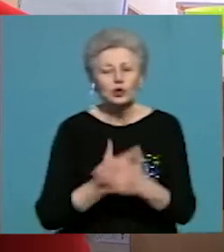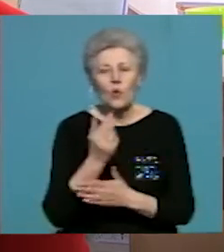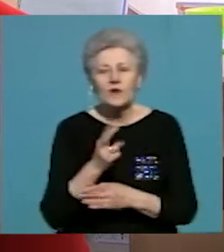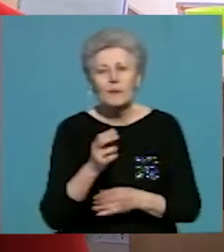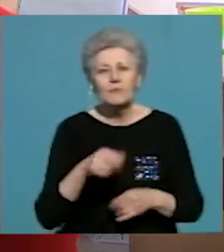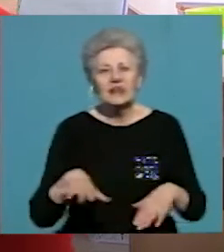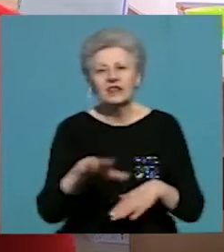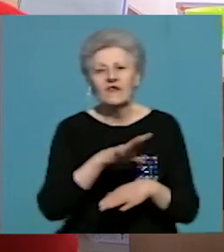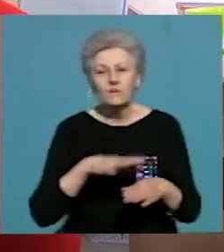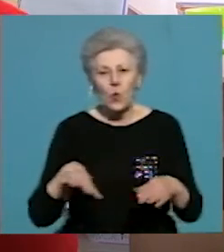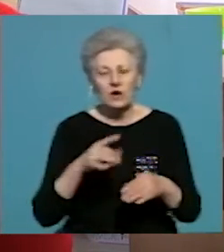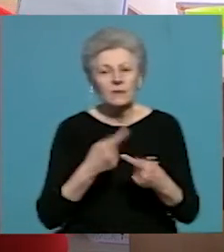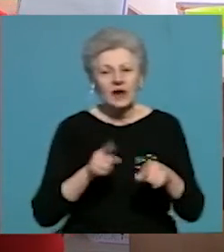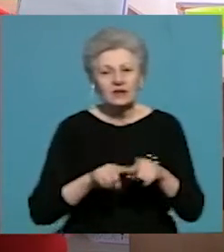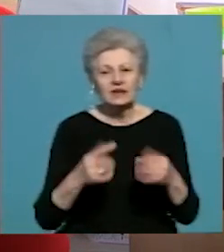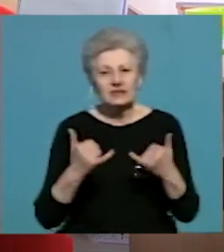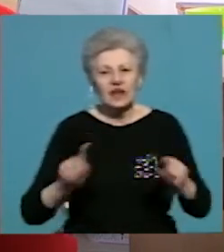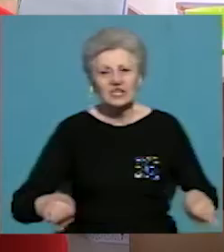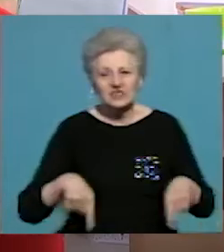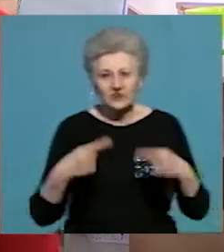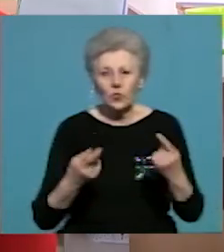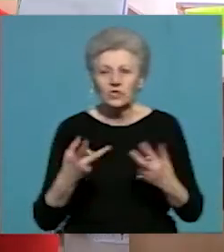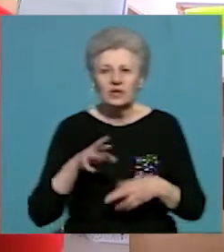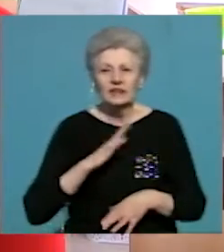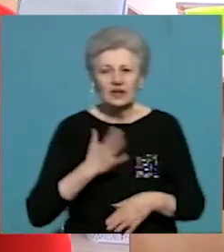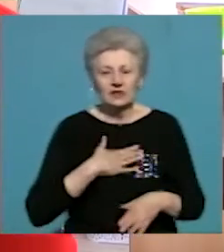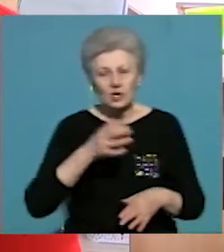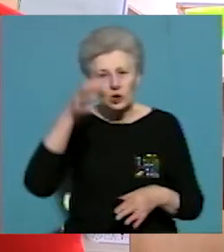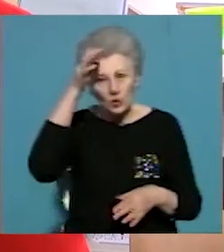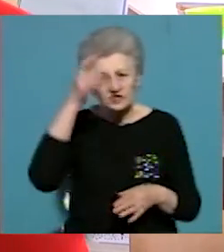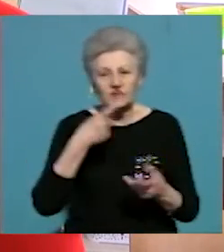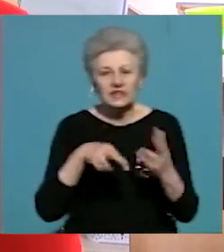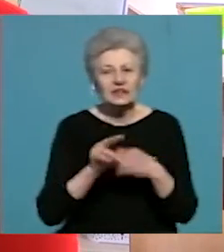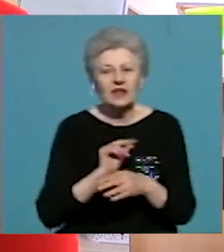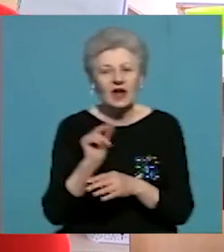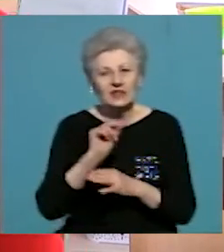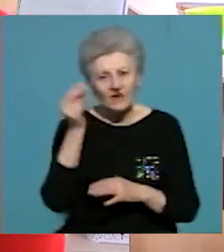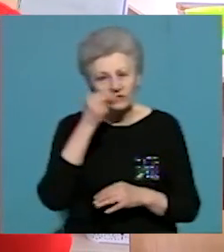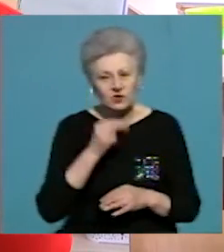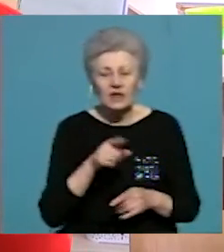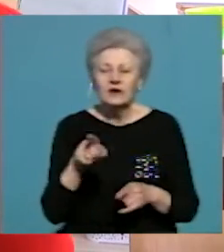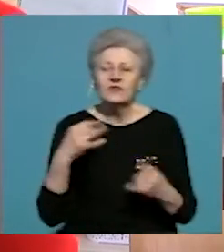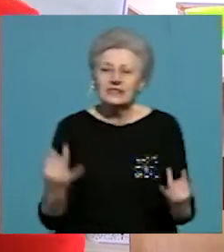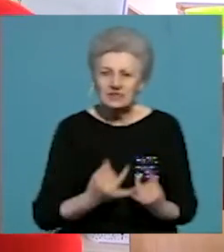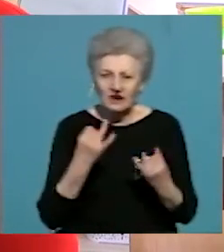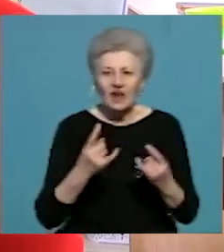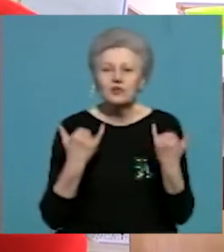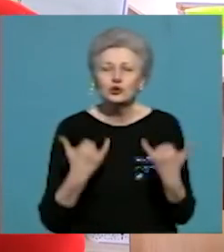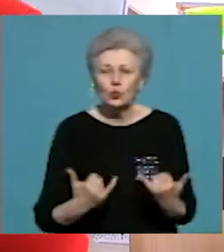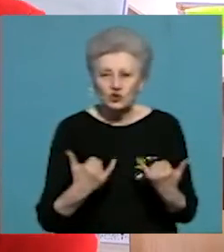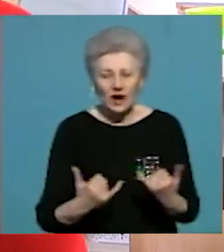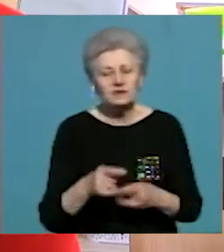зараз є створені для нашої освіти, для навчання, вони цікаві, вони сучасні, вони